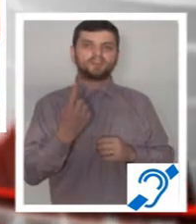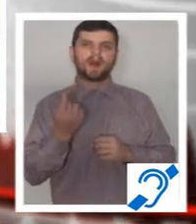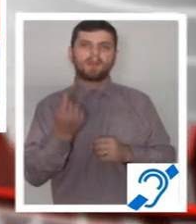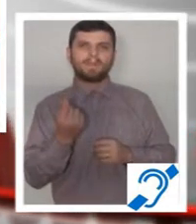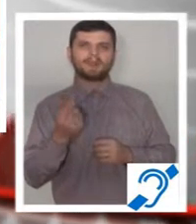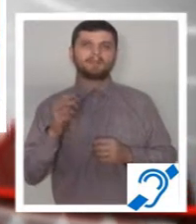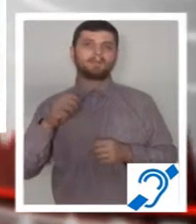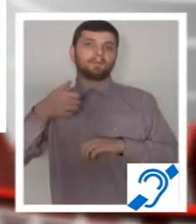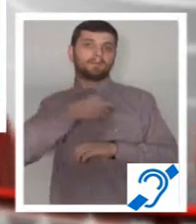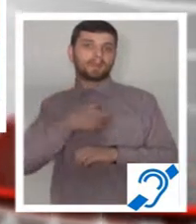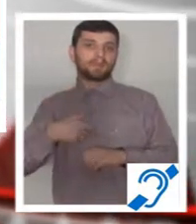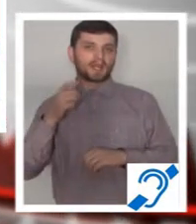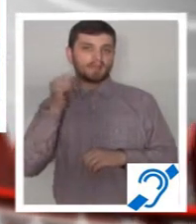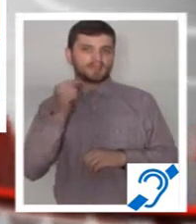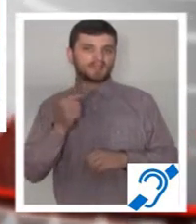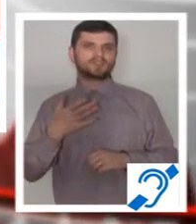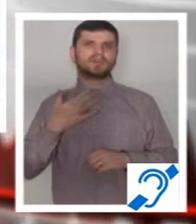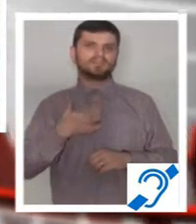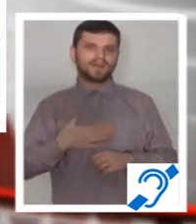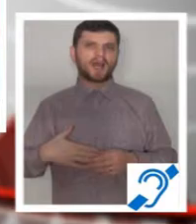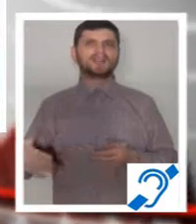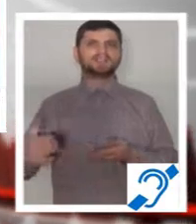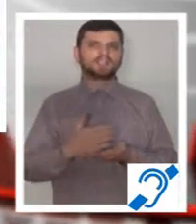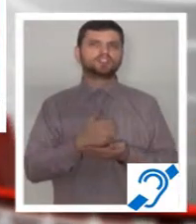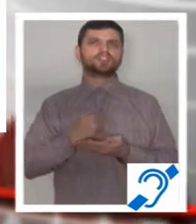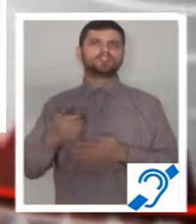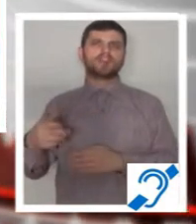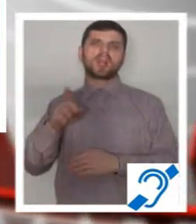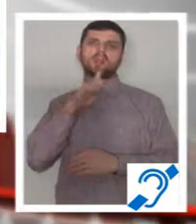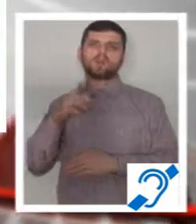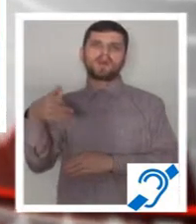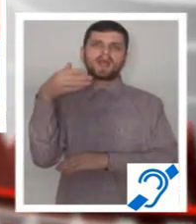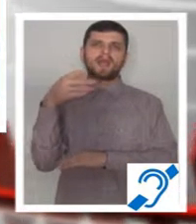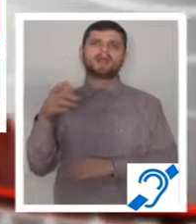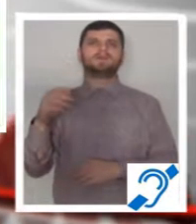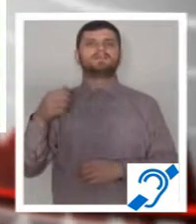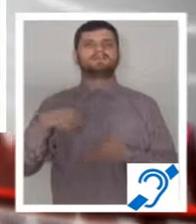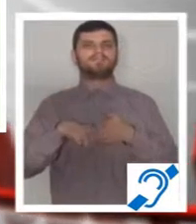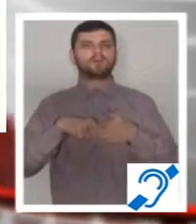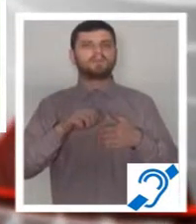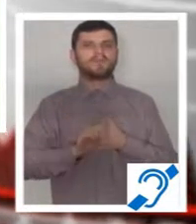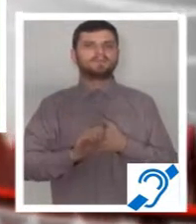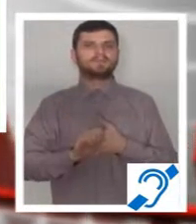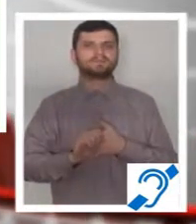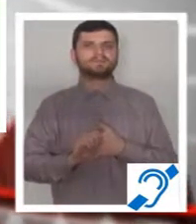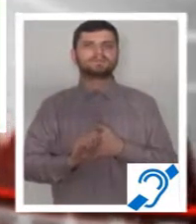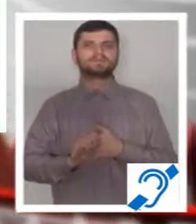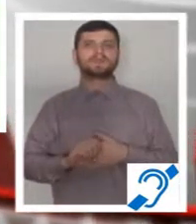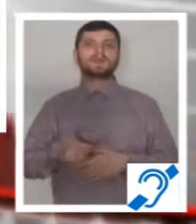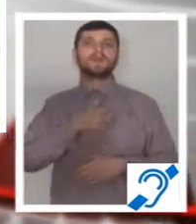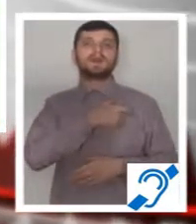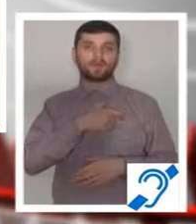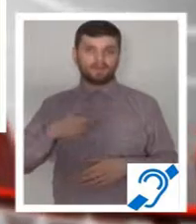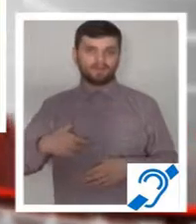Primăria Pitești, face eforturi și pentru obținerea brandului Fece Argeș, a declarat viceprimarul Cornel Ionică. Municipalitatea va sprijini în